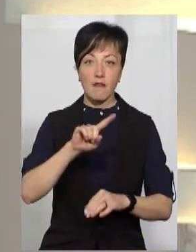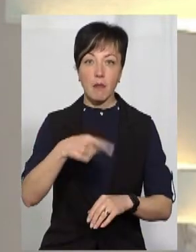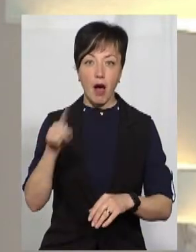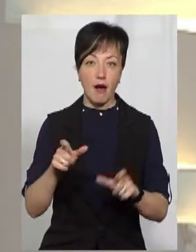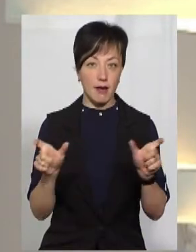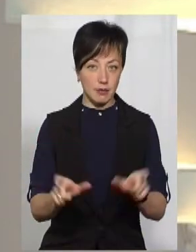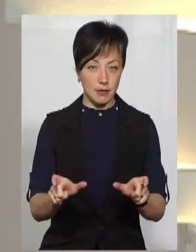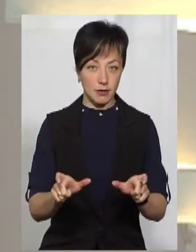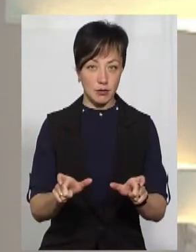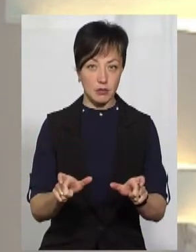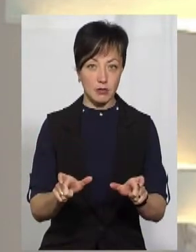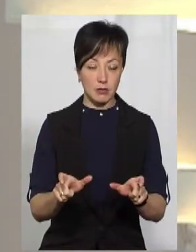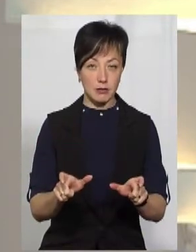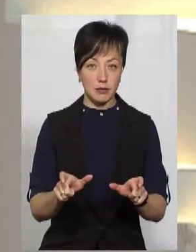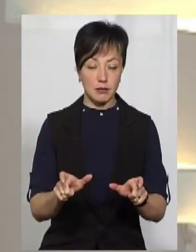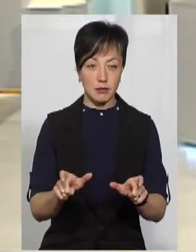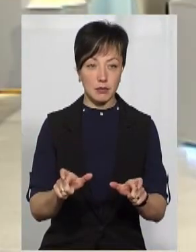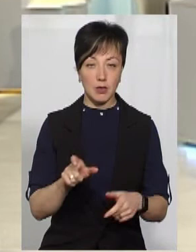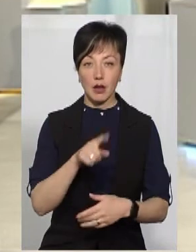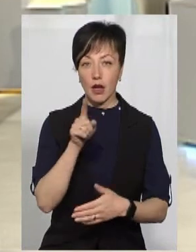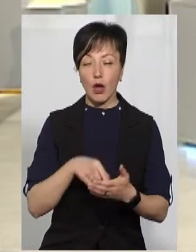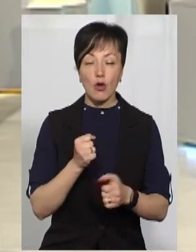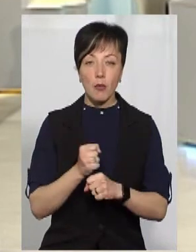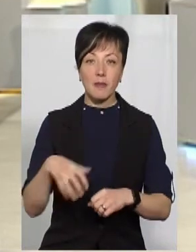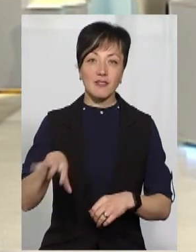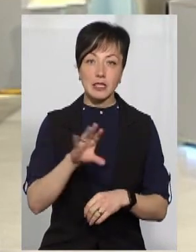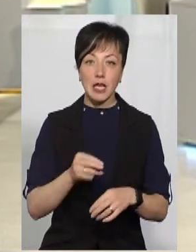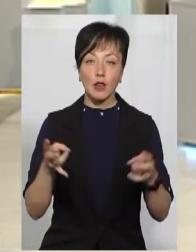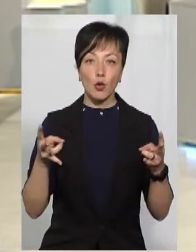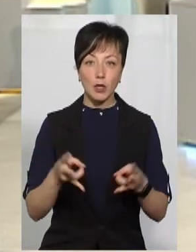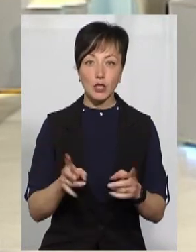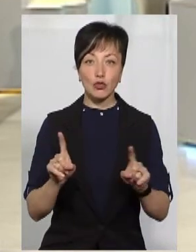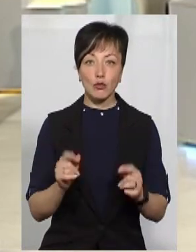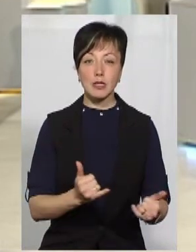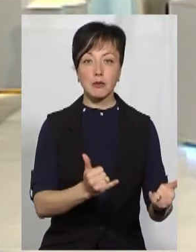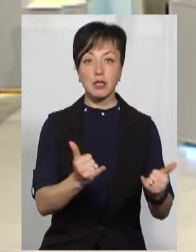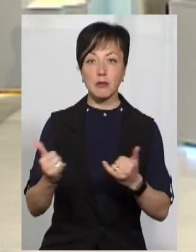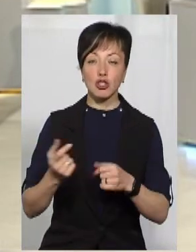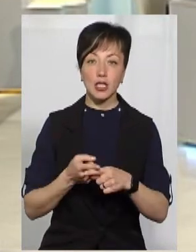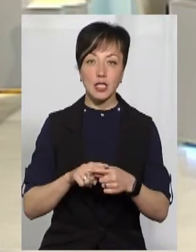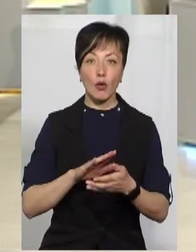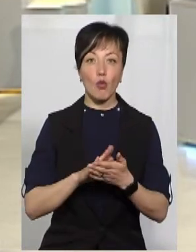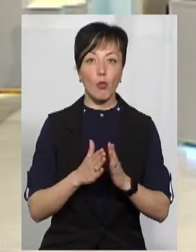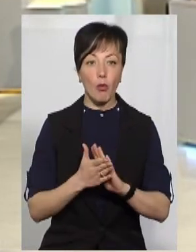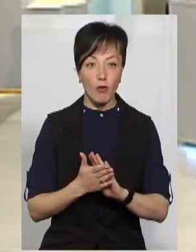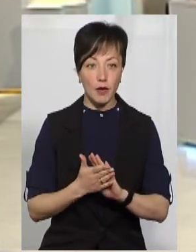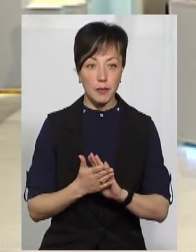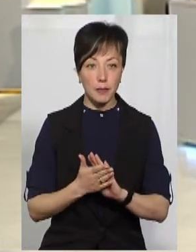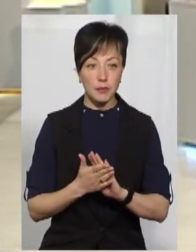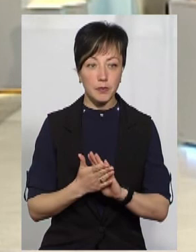вимагає карантин, безпека учнів? Робимо все для того необхідне, щоб забезпечити ці умови. власне,